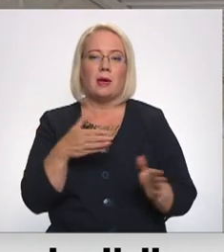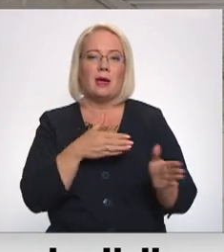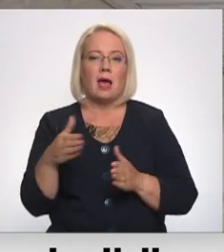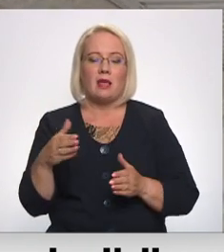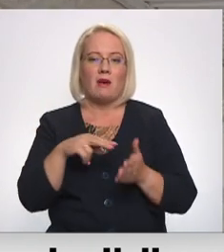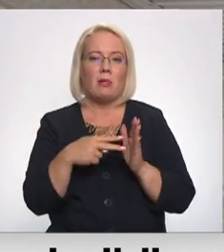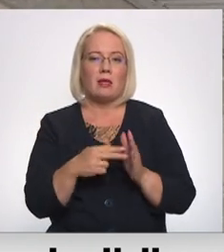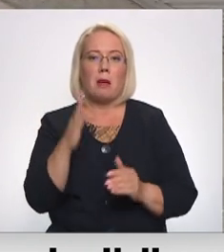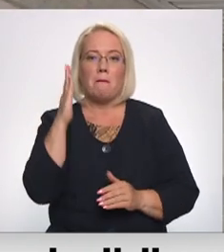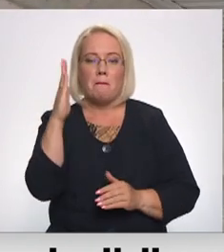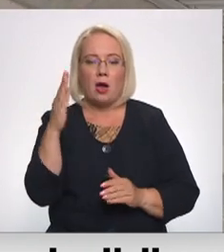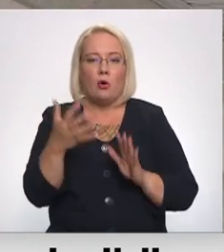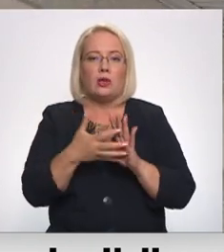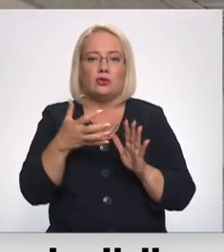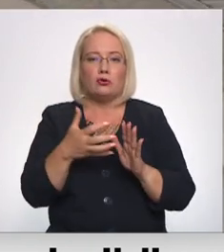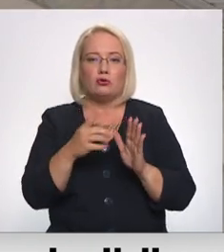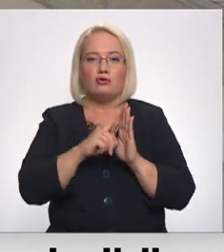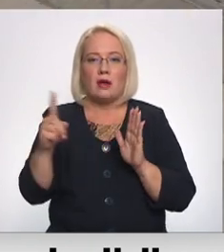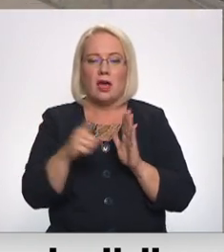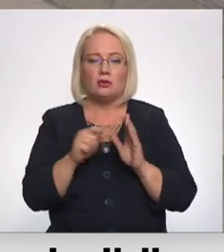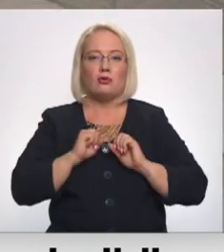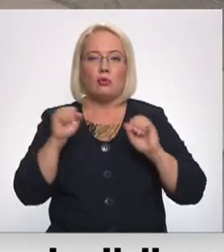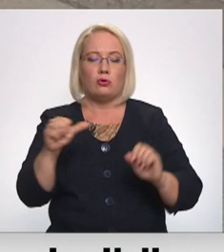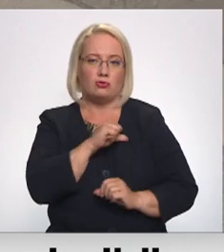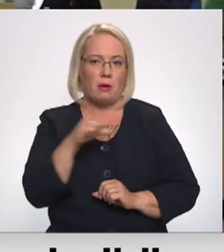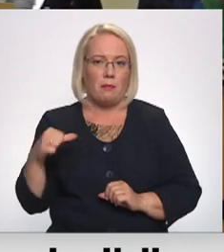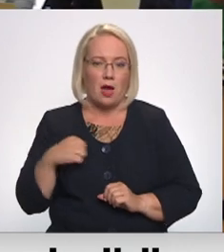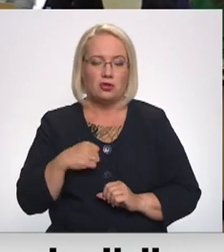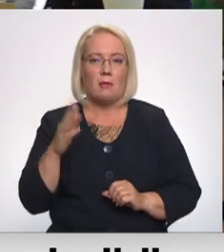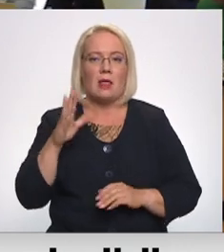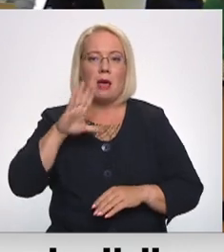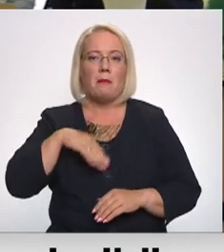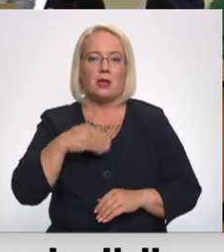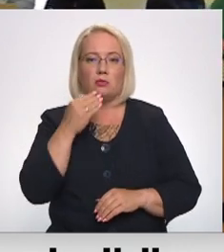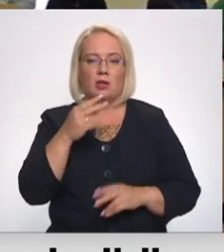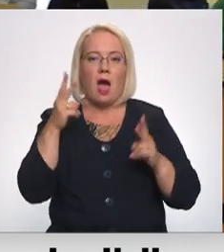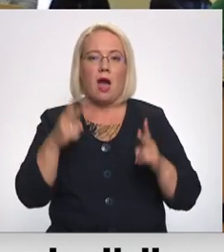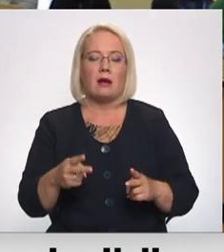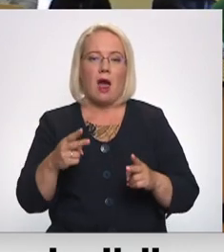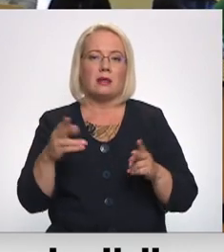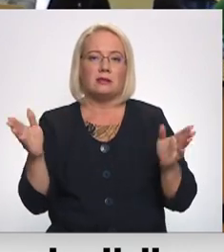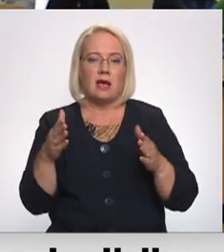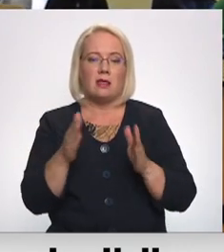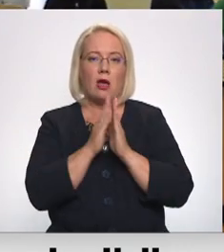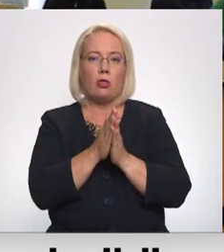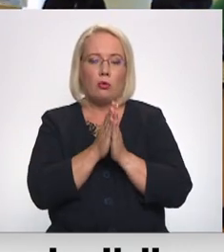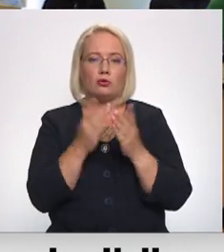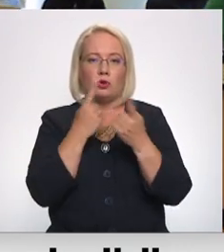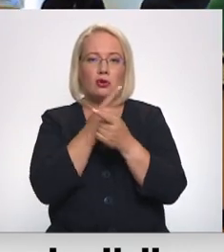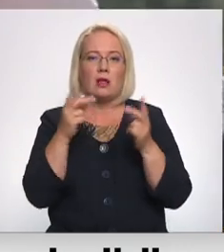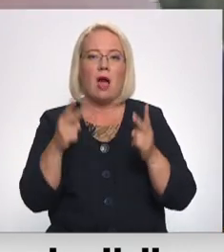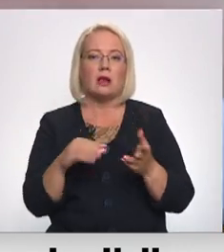iztrūkstošo reisu nodarošināja saviem spēkiem, bet pēc pusdienā ārkārtas sēdēja lēma lūgt valdību izsludināt ārkārtas situāciju novadā.